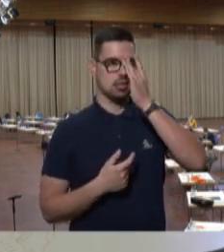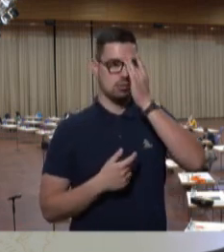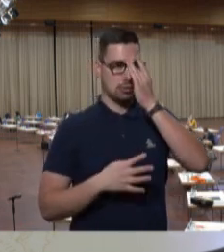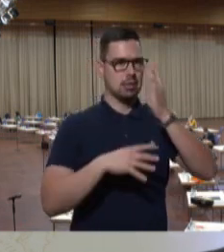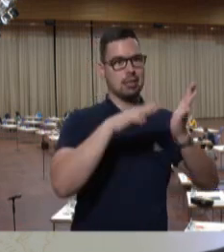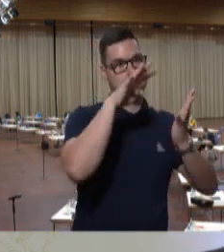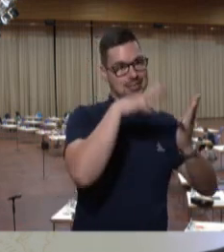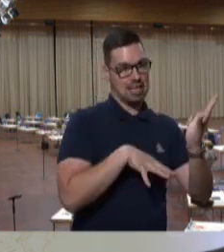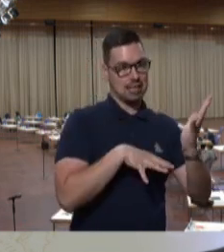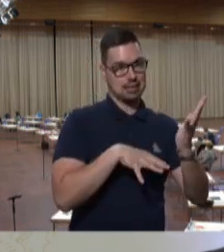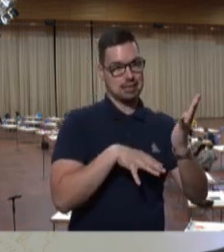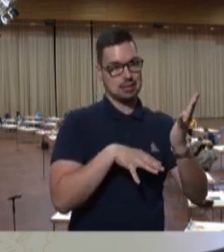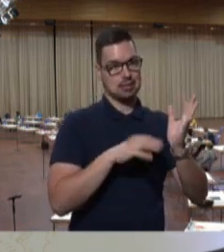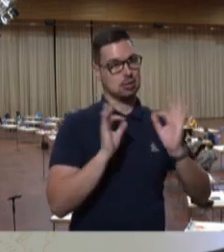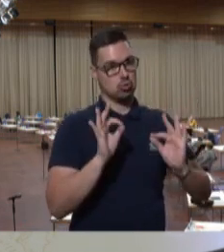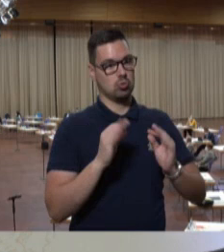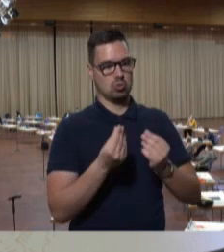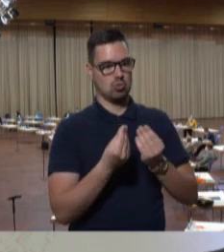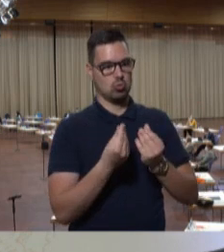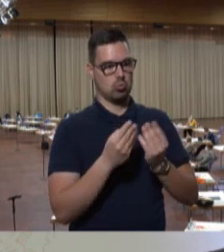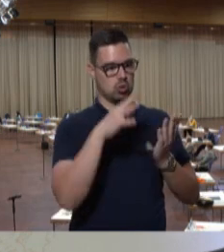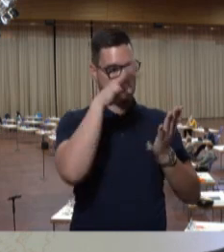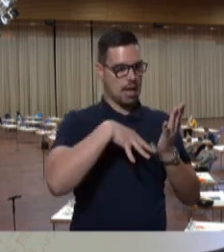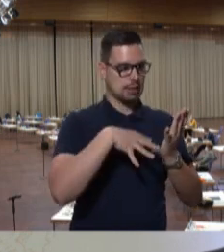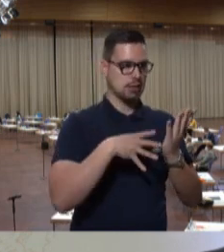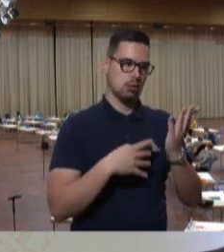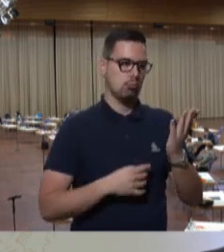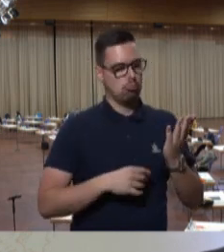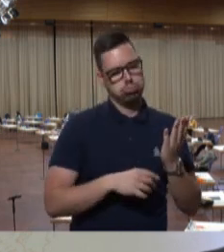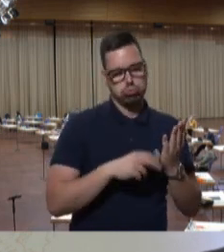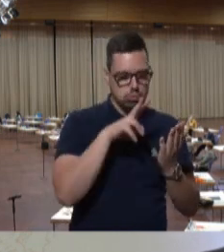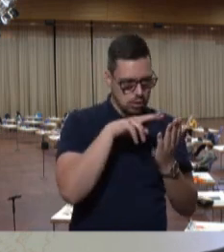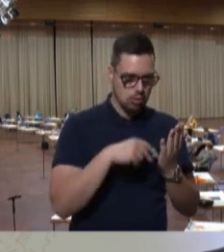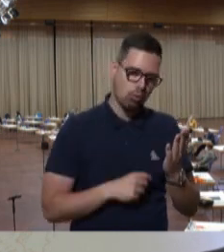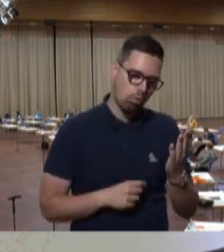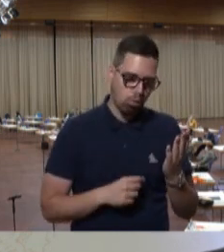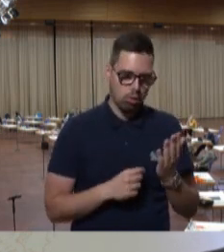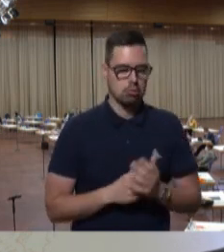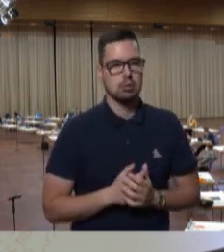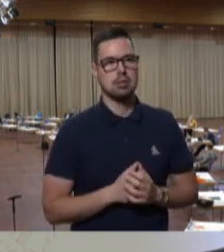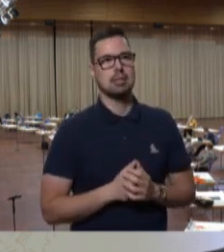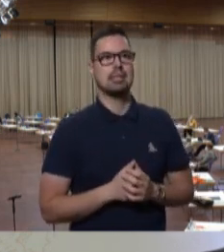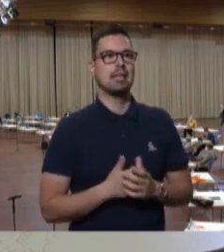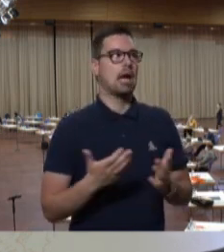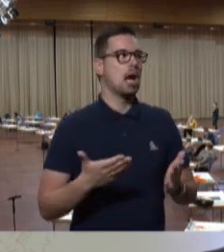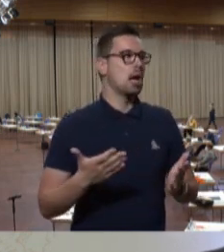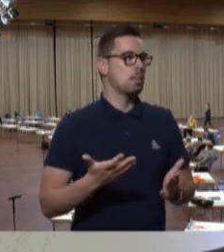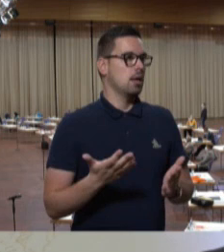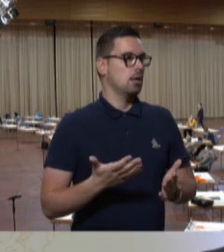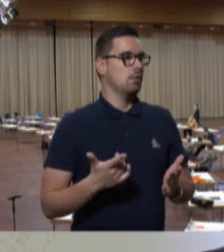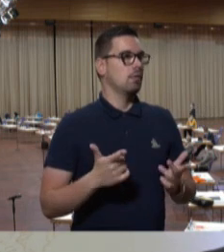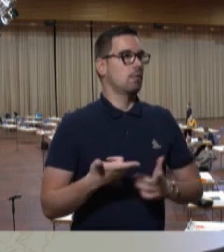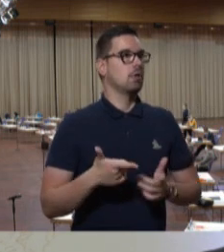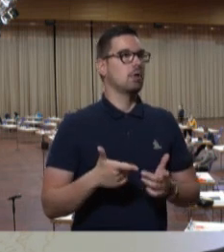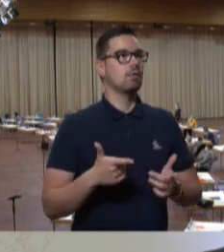Texte sich nicht wertschätzend, sondern nervtötend lesen und man einander nicht versteht. Aber was ist denn überhaupt